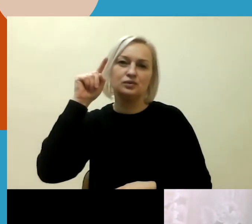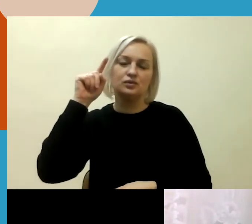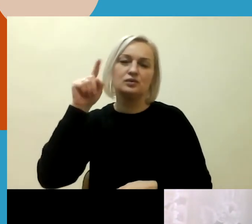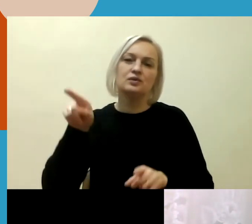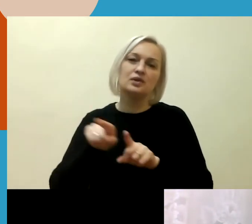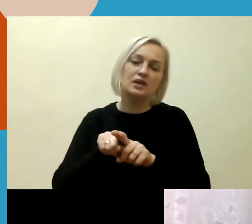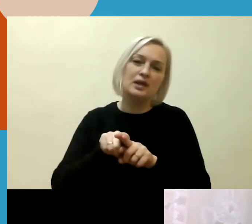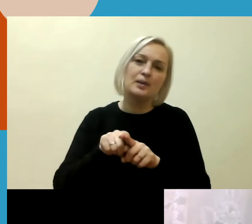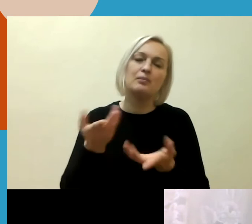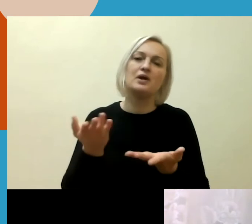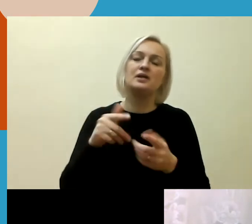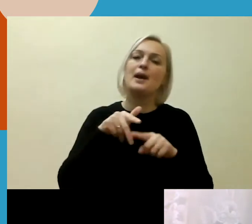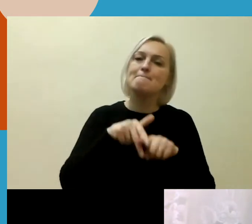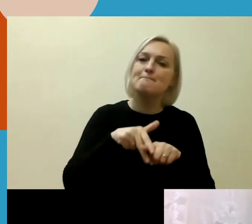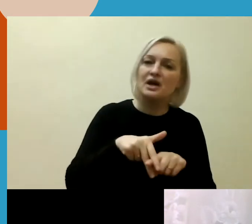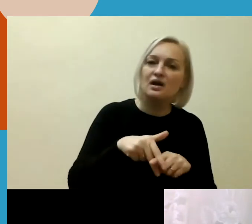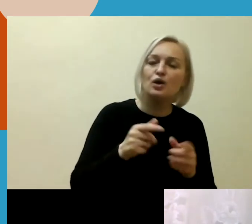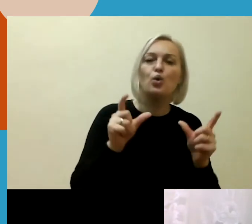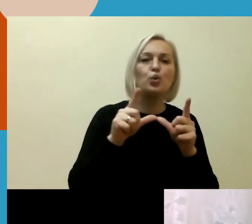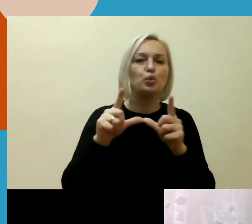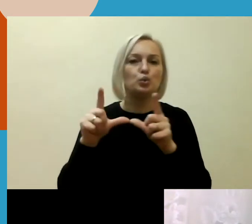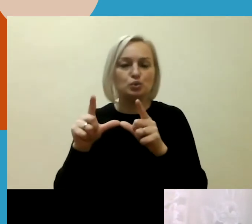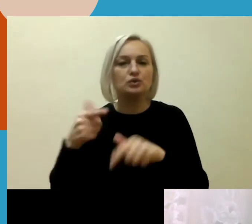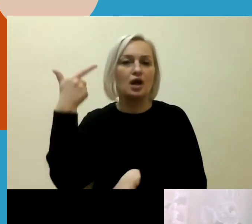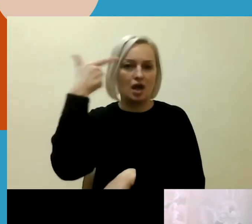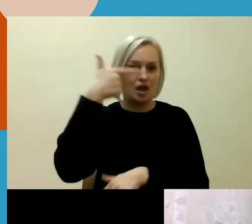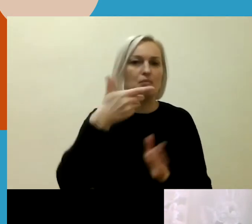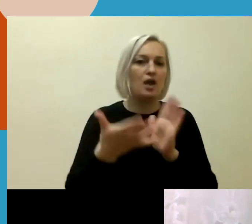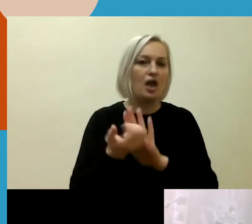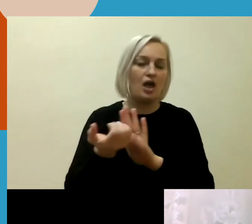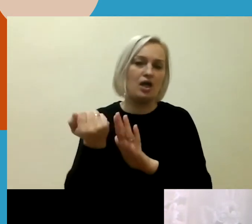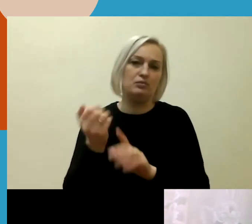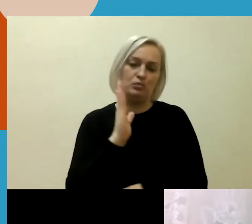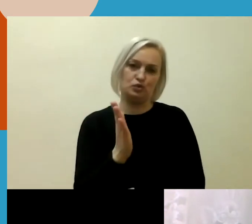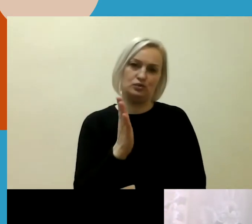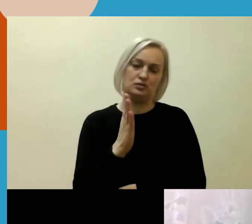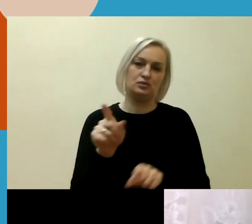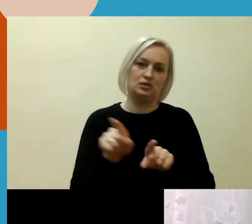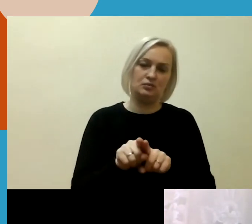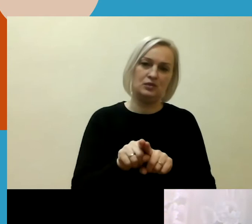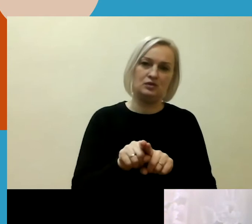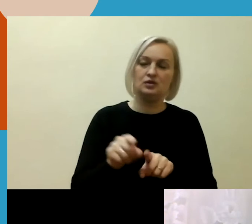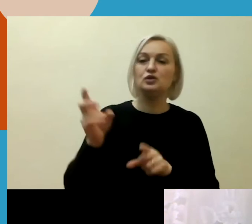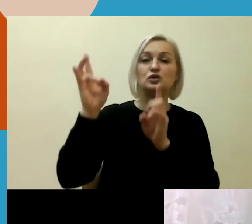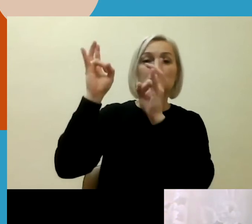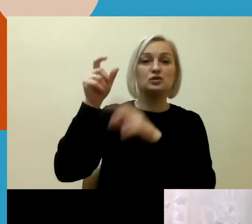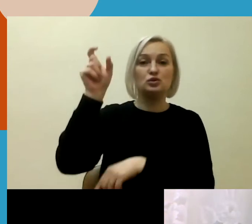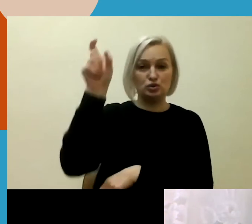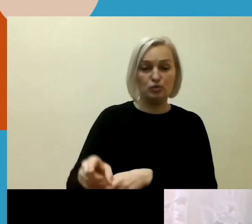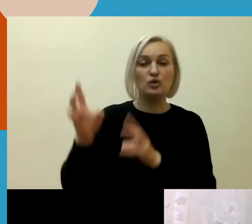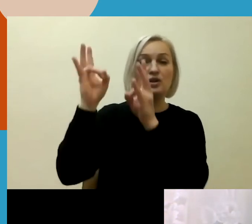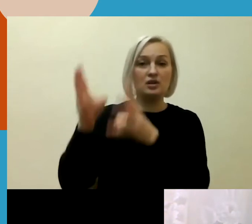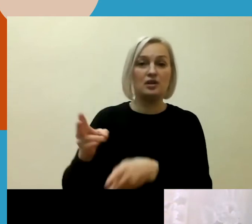praktinės užduotis atlikimus, gaus ir gebėjimų reikalingų bendrauti su neapykantos, su nukantiesis nuo neapykantos